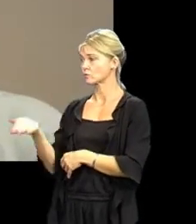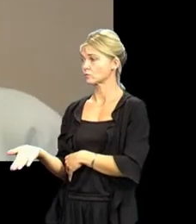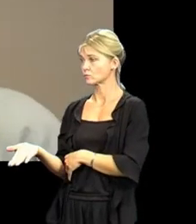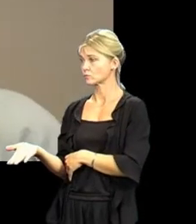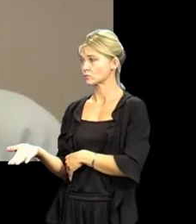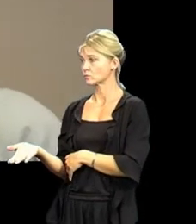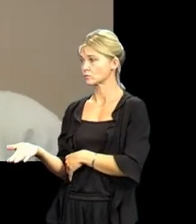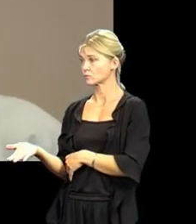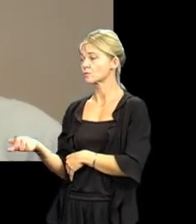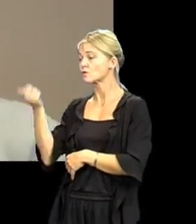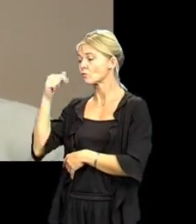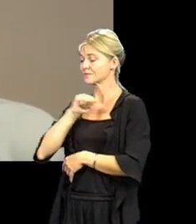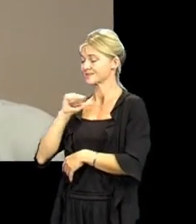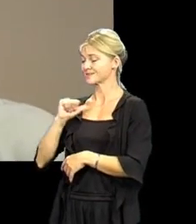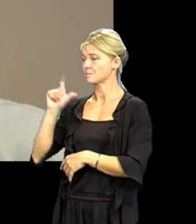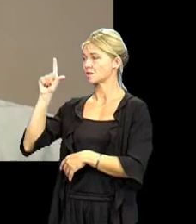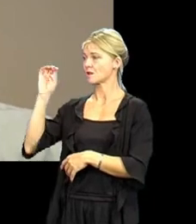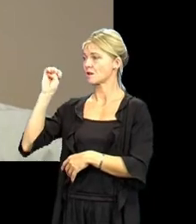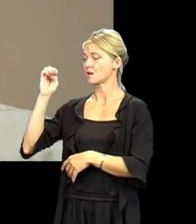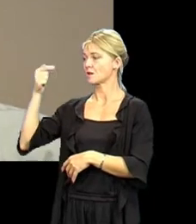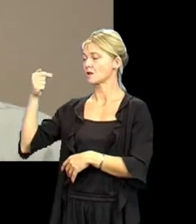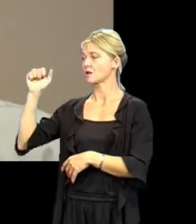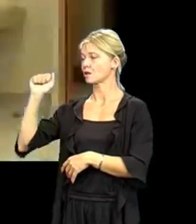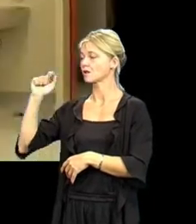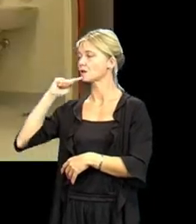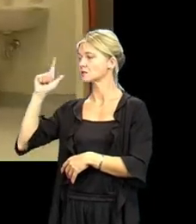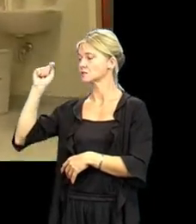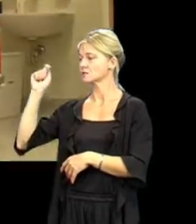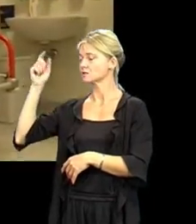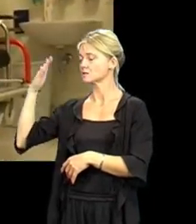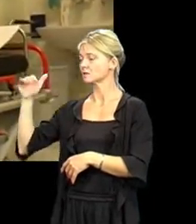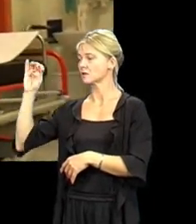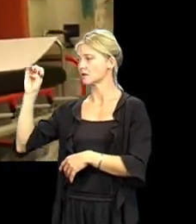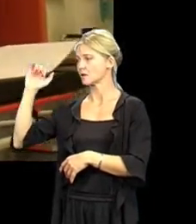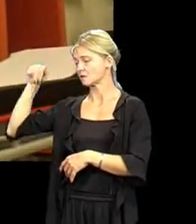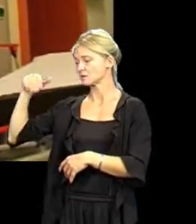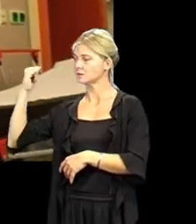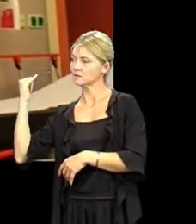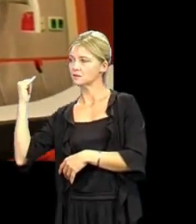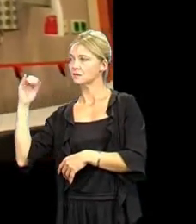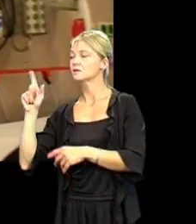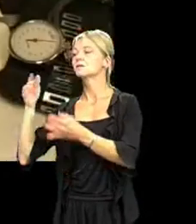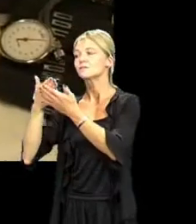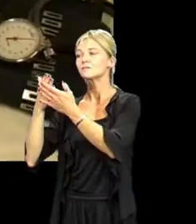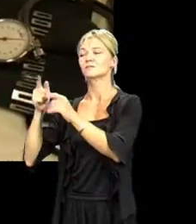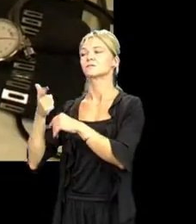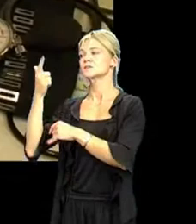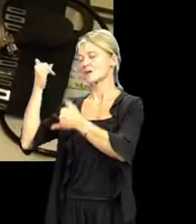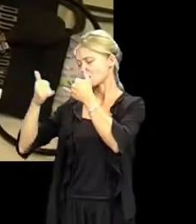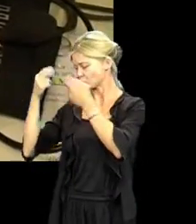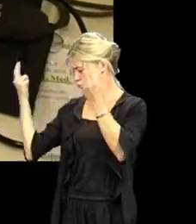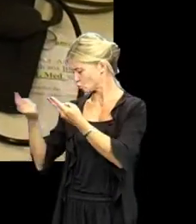schwer, irgendwas zu finden. Dann bin ich so zwei Jahre einmal herumgesucht und dann bin ich daher gekommen durch die... Weil ich zwischendurch einmal